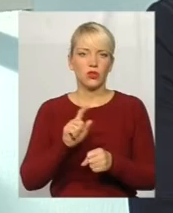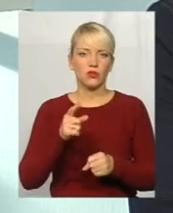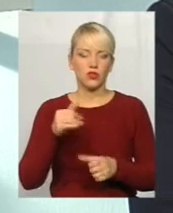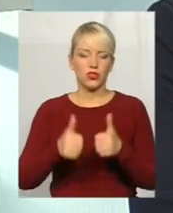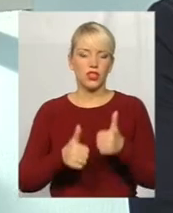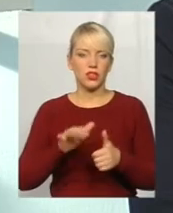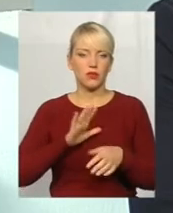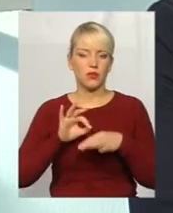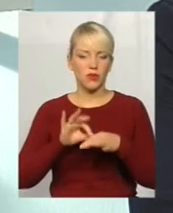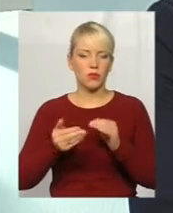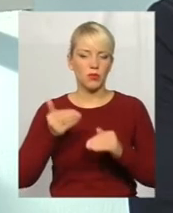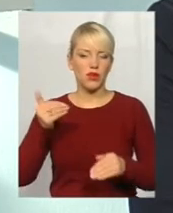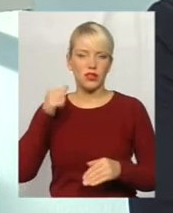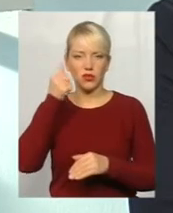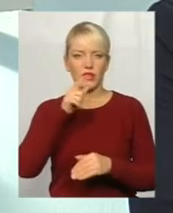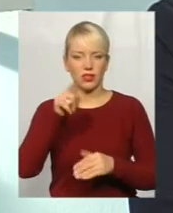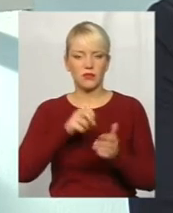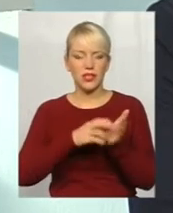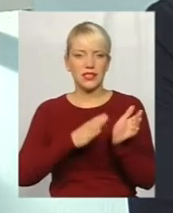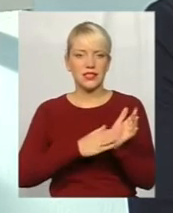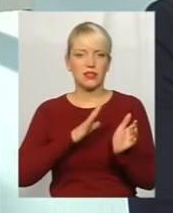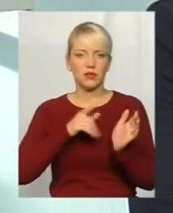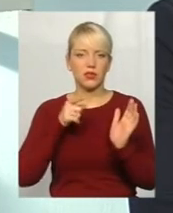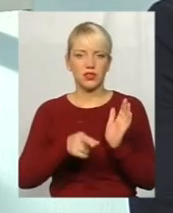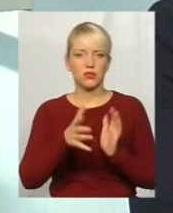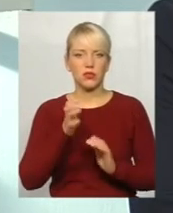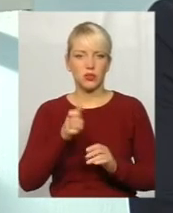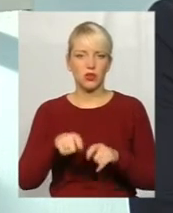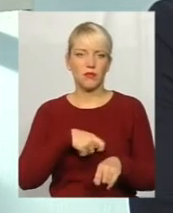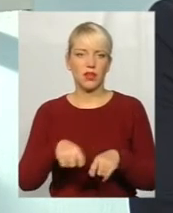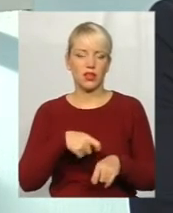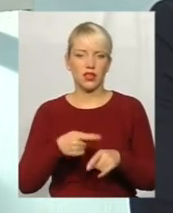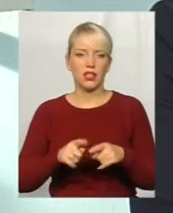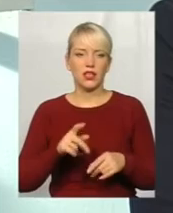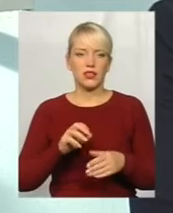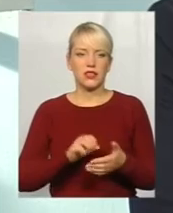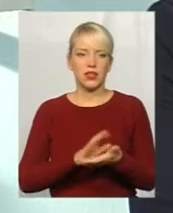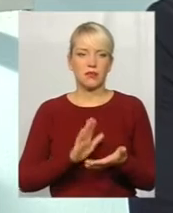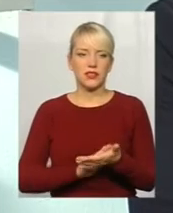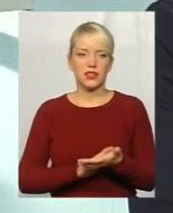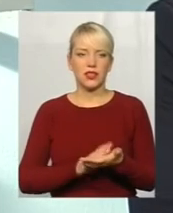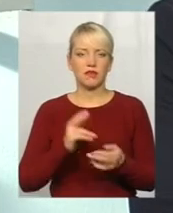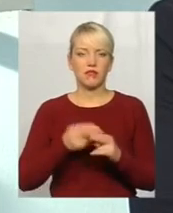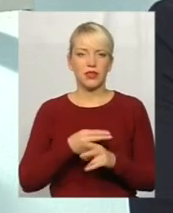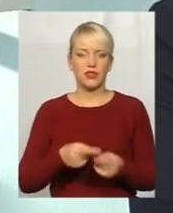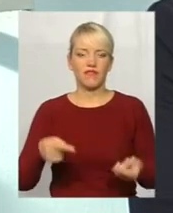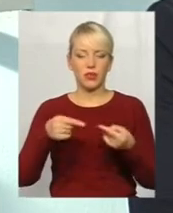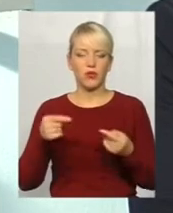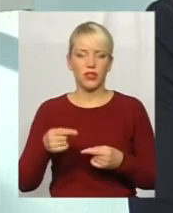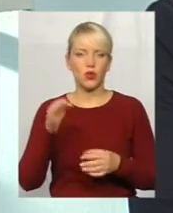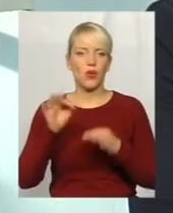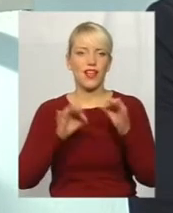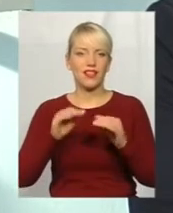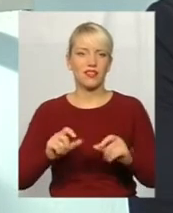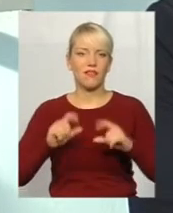проведені попередні роки, ціни там ще закладені півтори тисячі, матеріали закладені, значить, без відповідної інфляції,